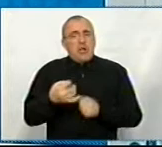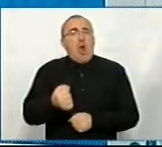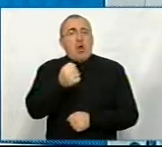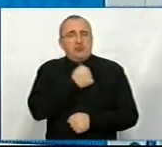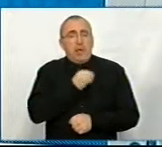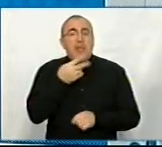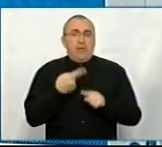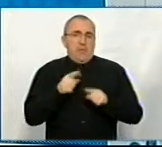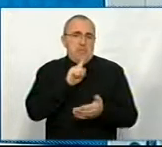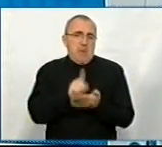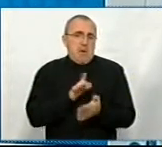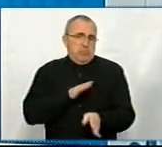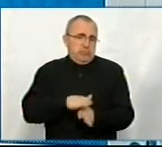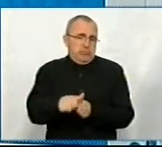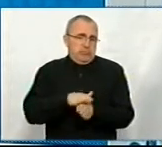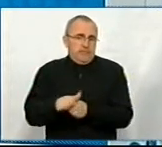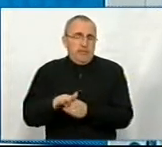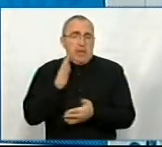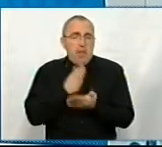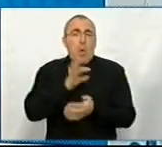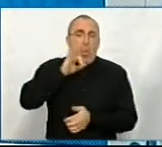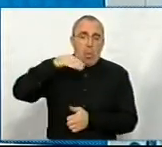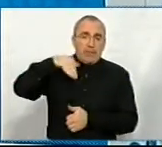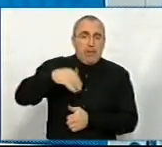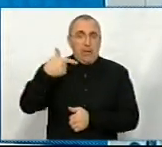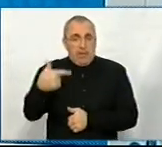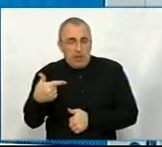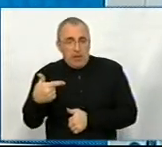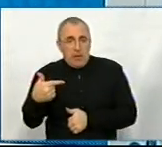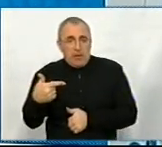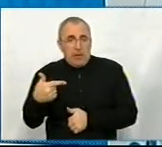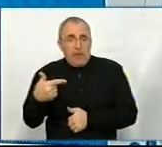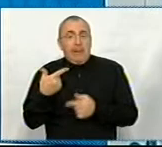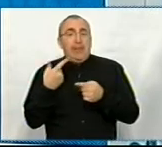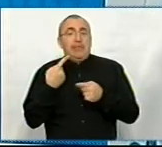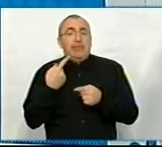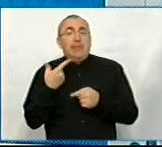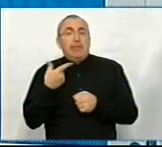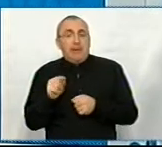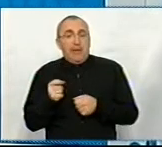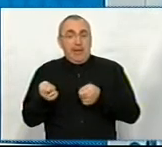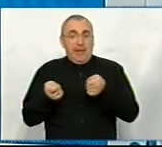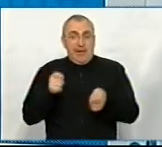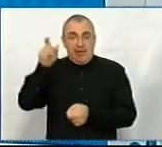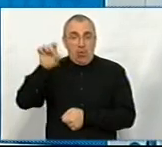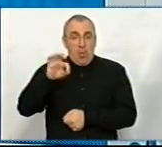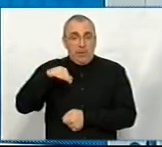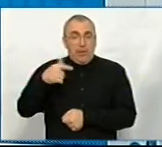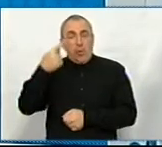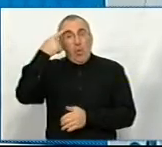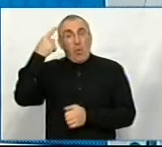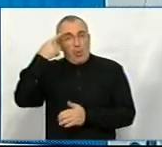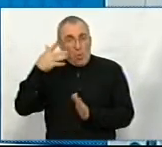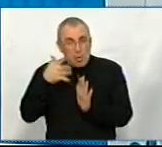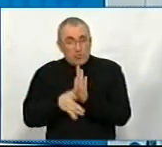як вона має відбуватись. Так, є ОТГ, є ОТГ, де керівник ОТГ розуміє, що він